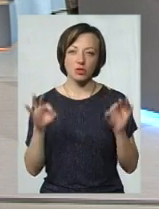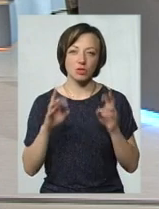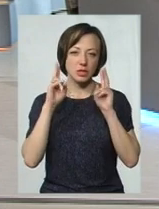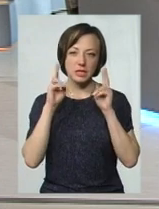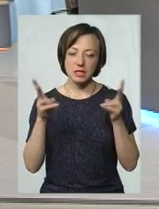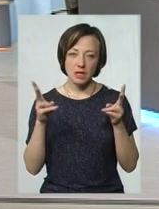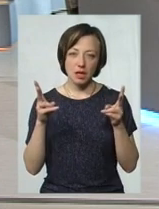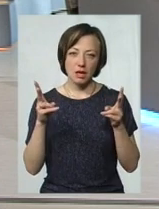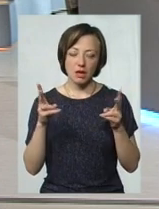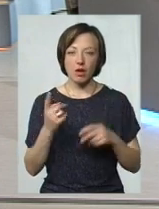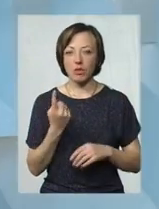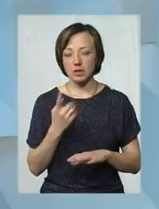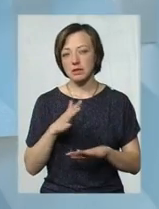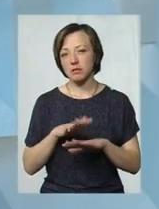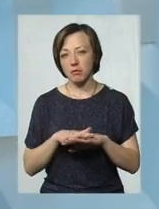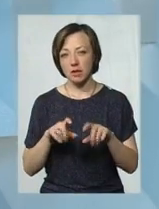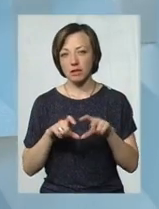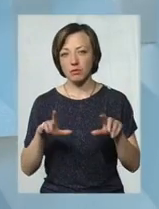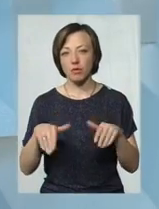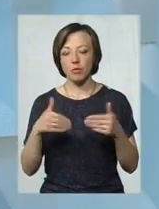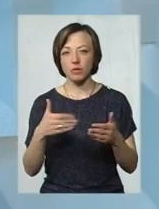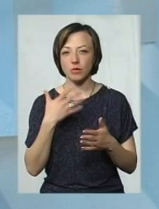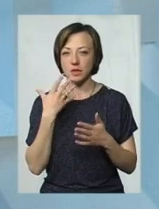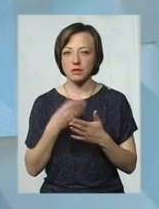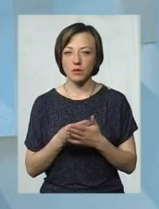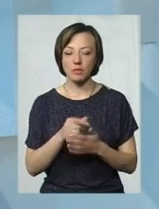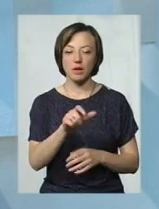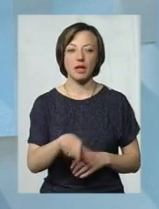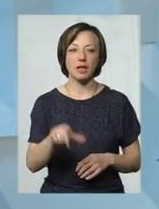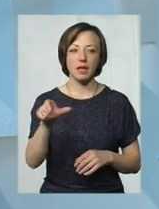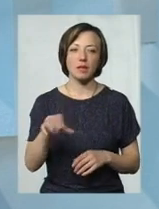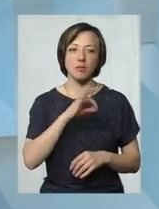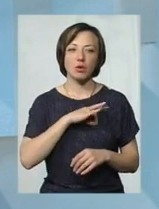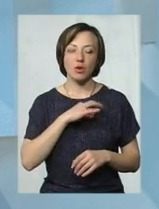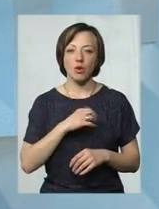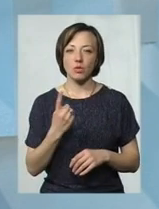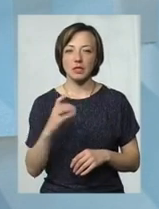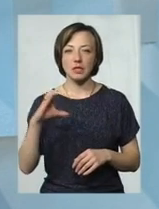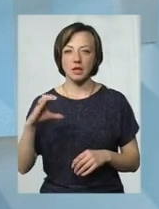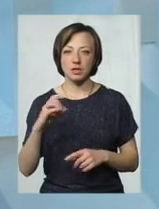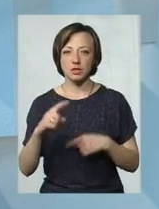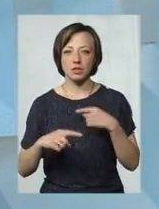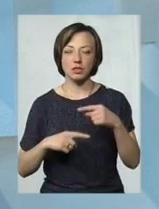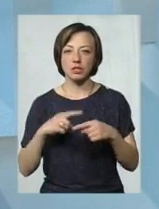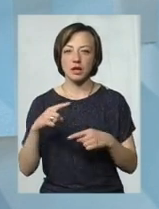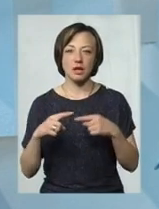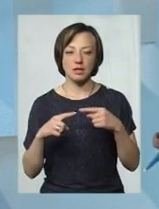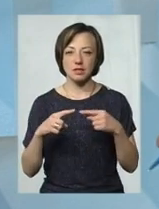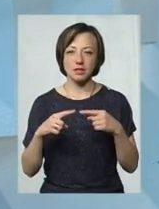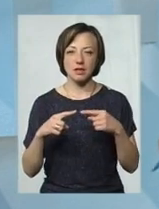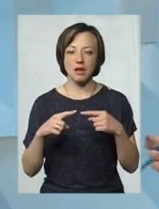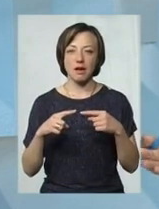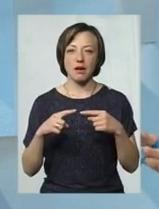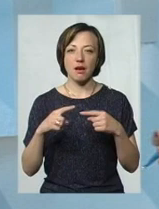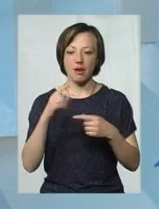знаю. Один із банків, він пропонує своїм клієнтам користуватися ОДНС через хмарні технології. Теж